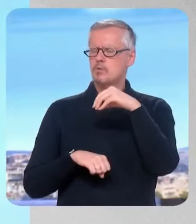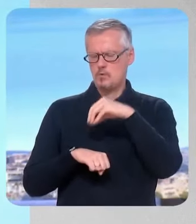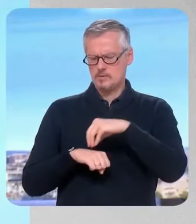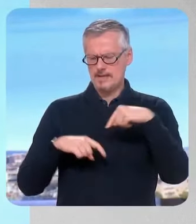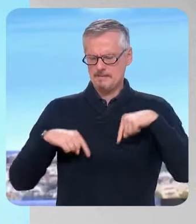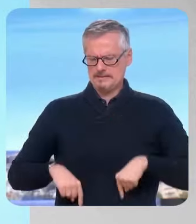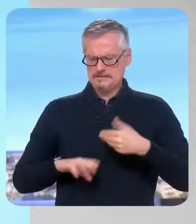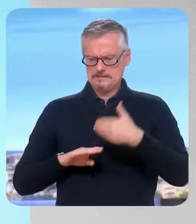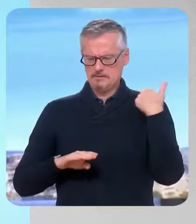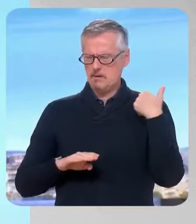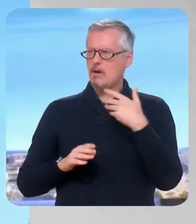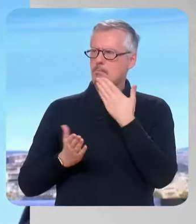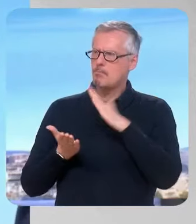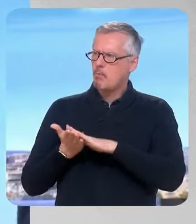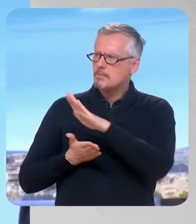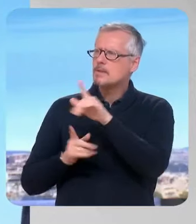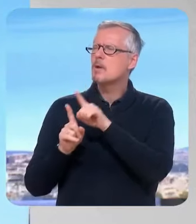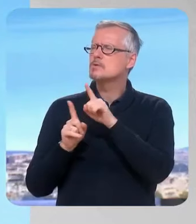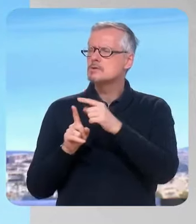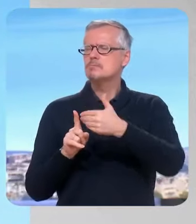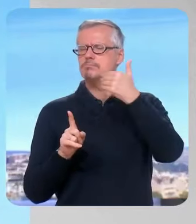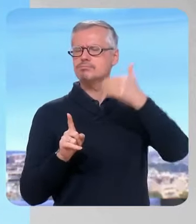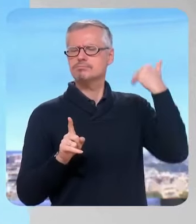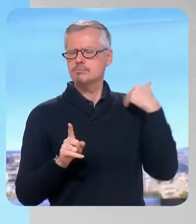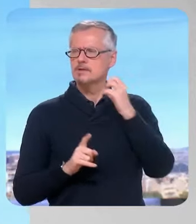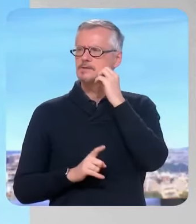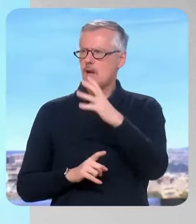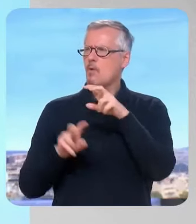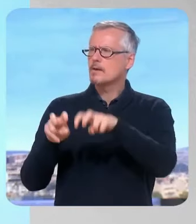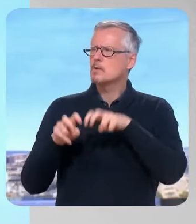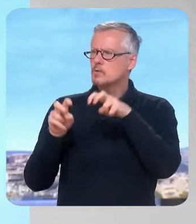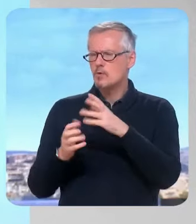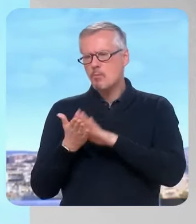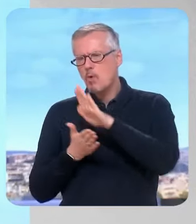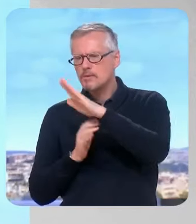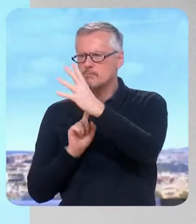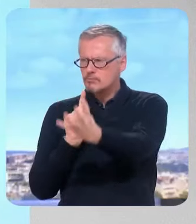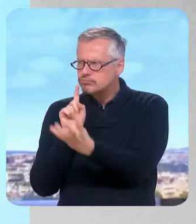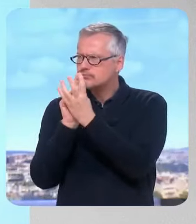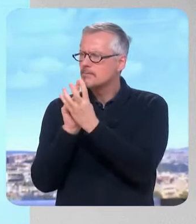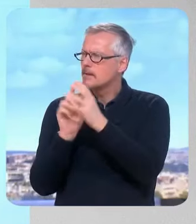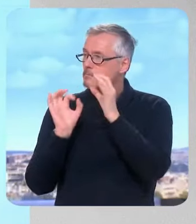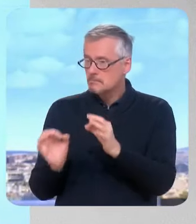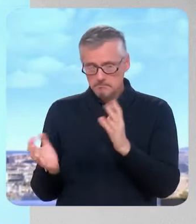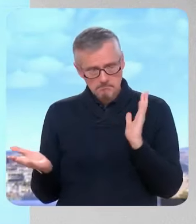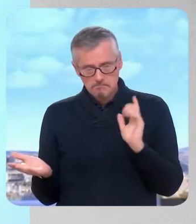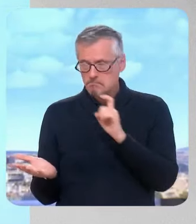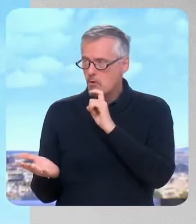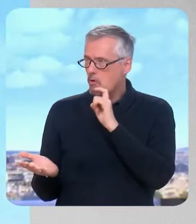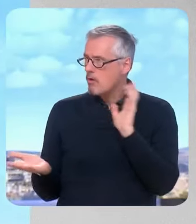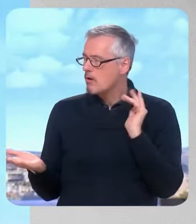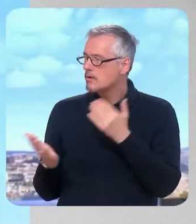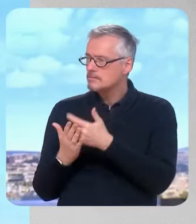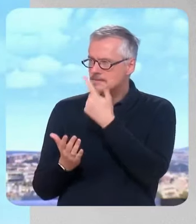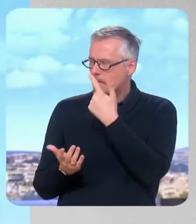'il y a quelques semaines, et bien sûr en amont lors du Salon de l'Agriculture, de les recevoir à nouveau. Ça n toujours pas eu lieu. Ça ne l'intéresse plus les